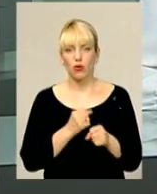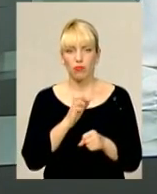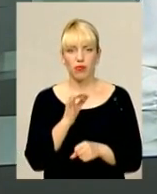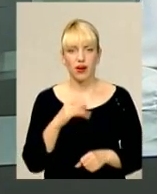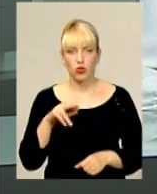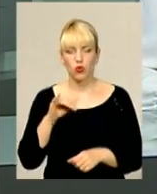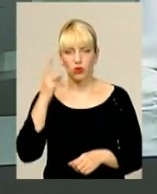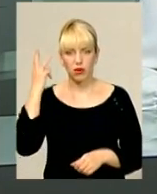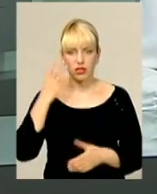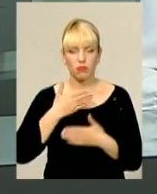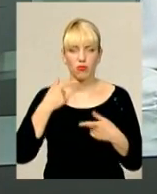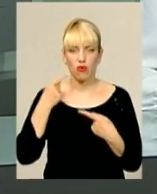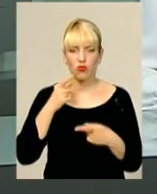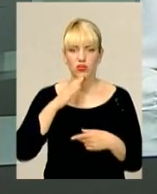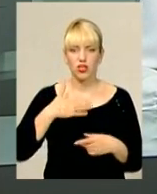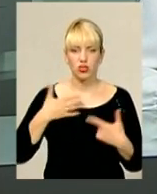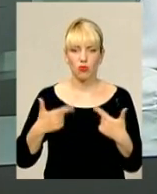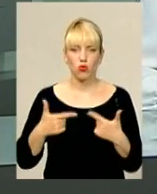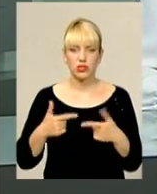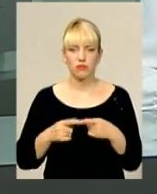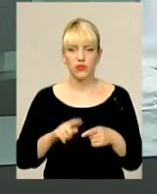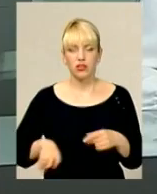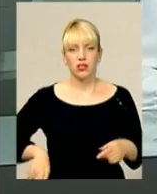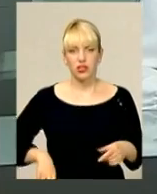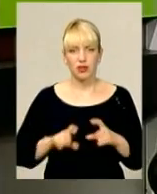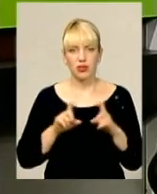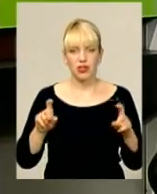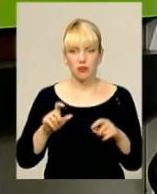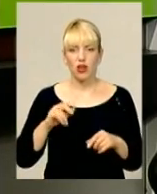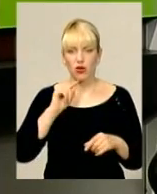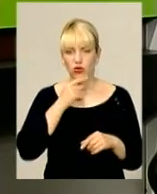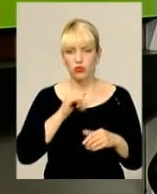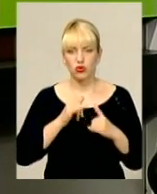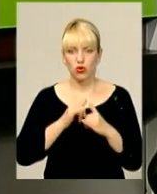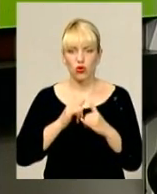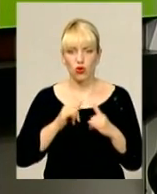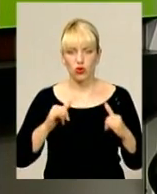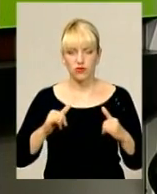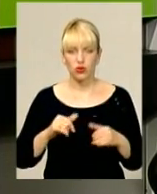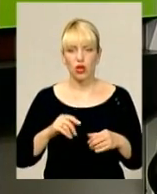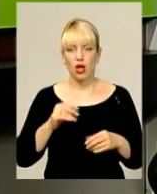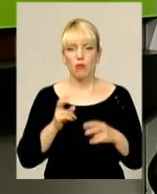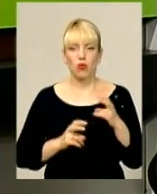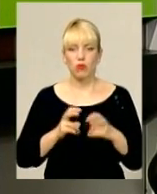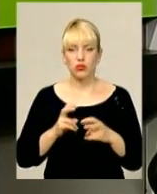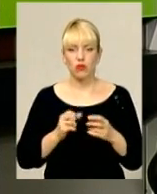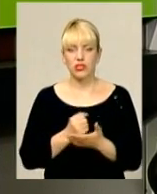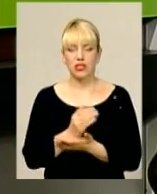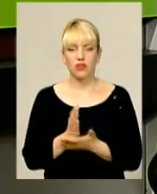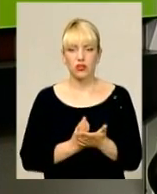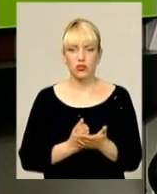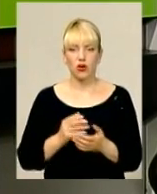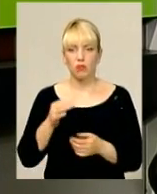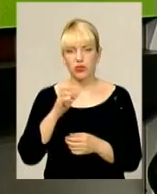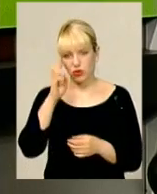«Хмельниччини» ми поговоримо із гостем нашої студії. Це директор департаменту економічного розвитку, промисловості та інфраструктури обласної